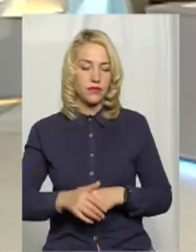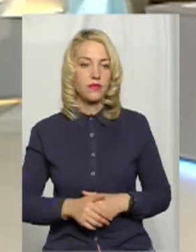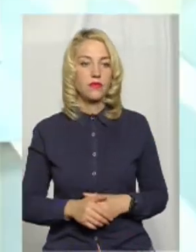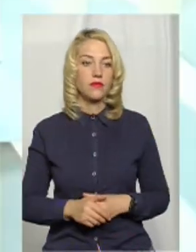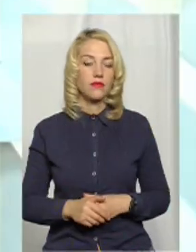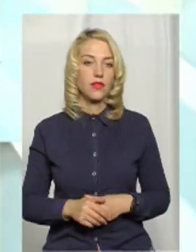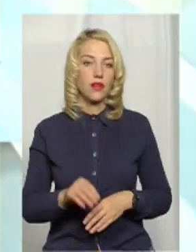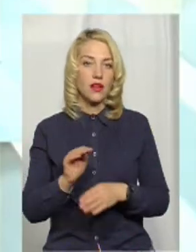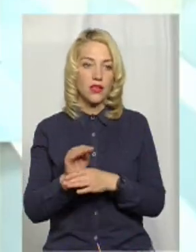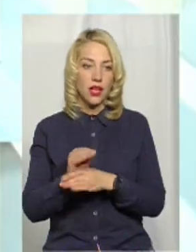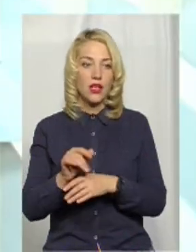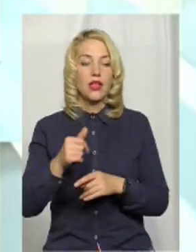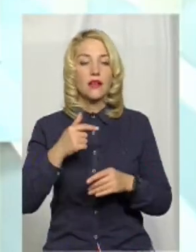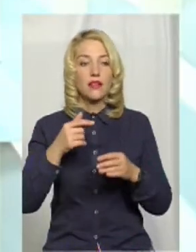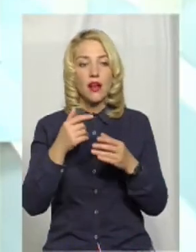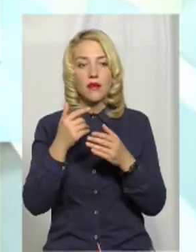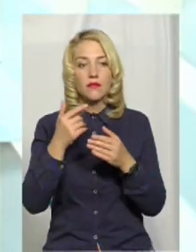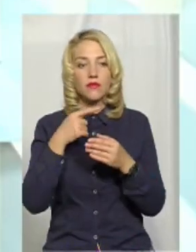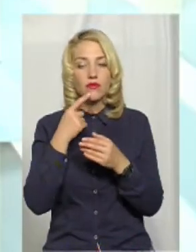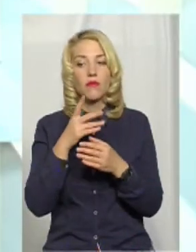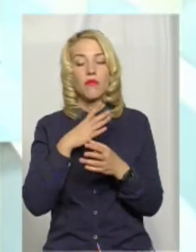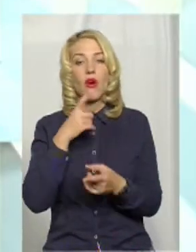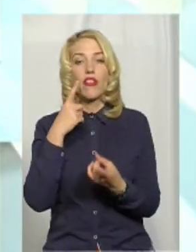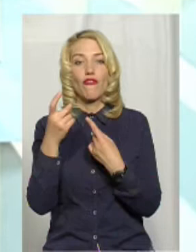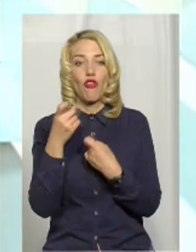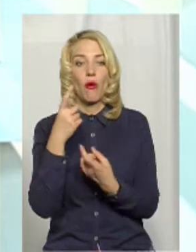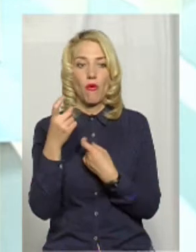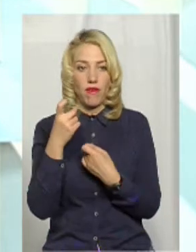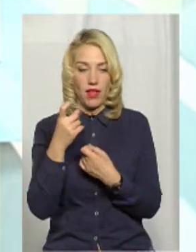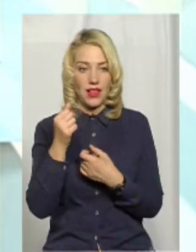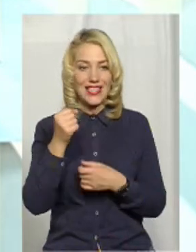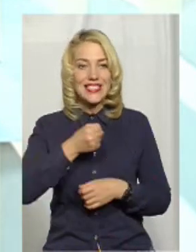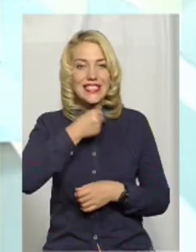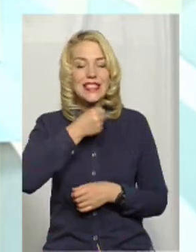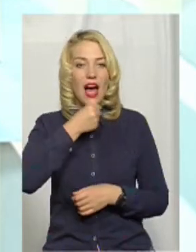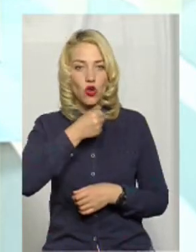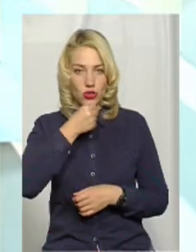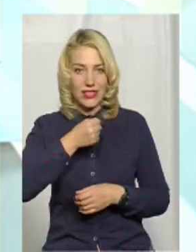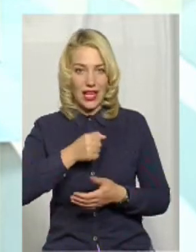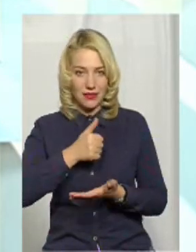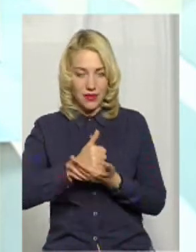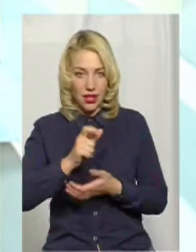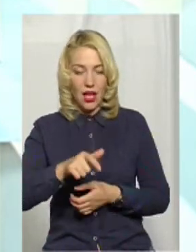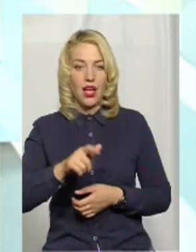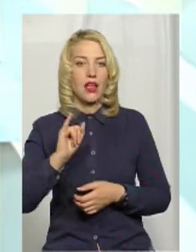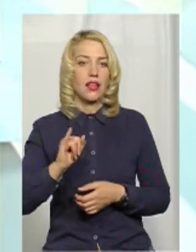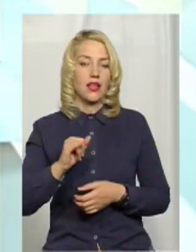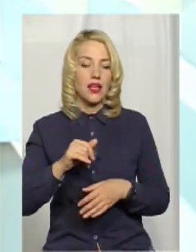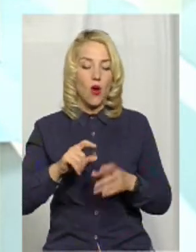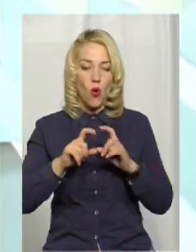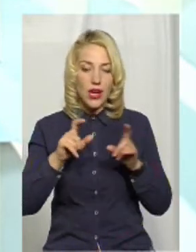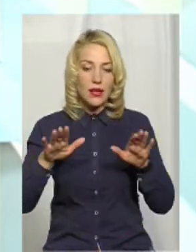Чим інформували, і старост ми інформуємо, і всі органи місцевого